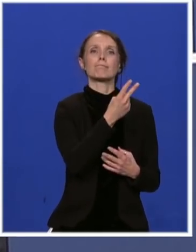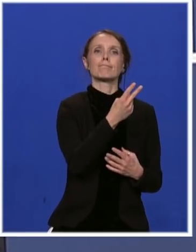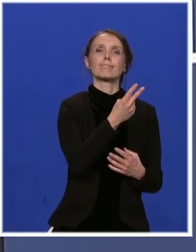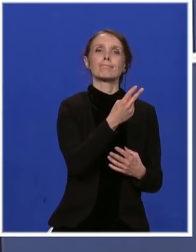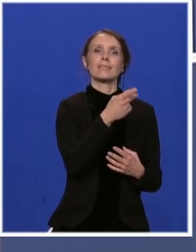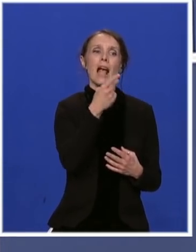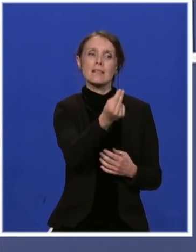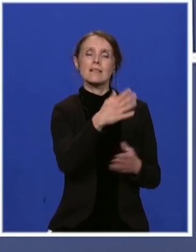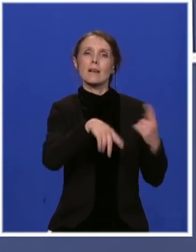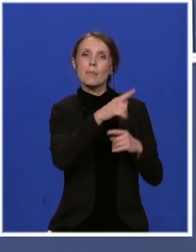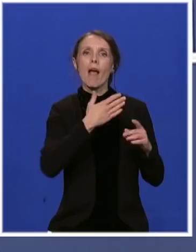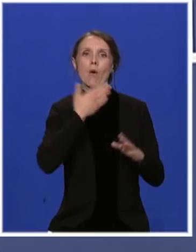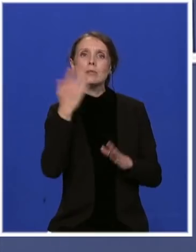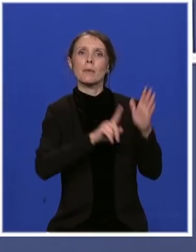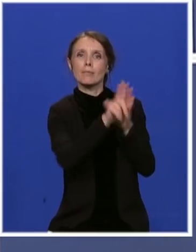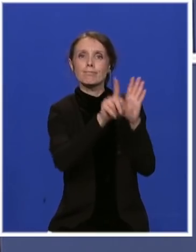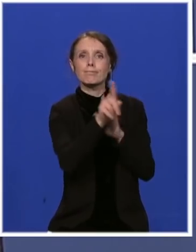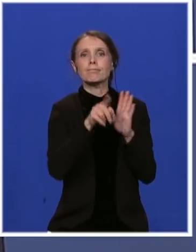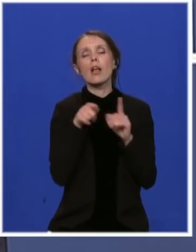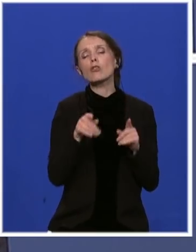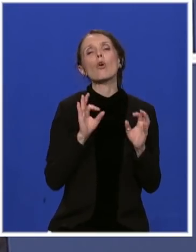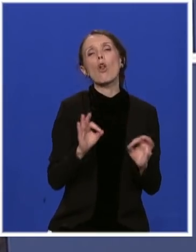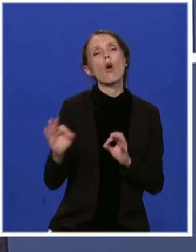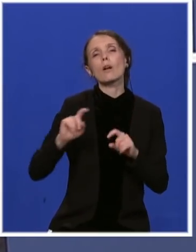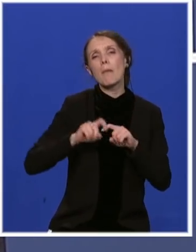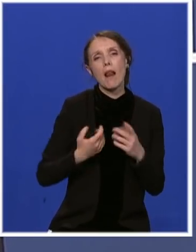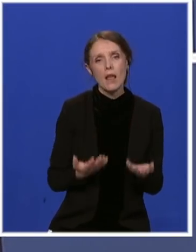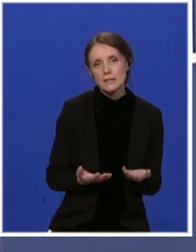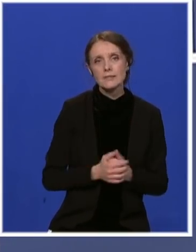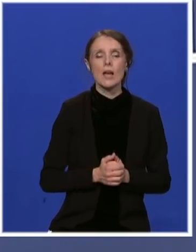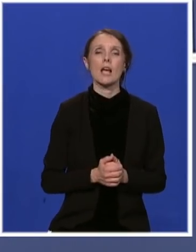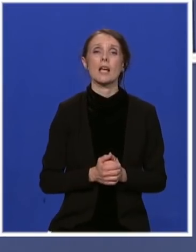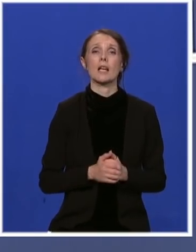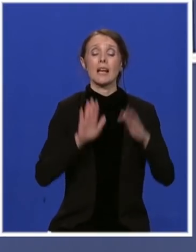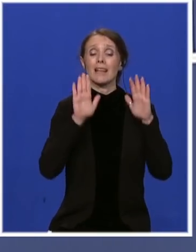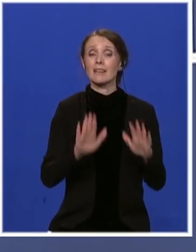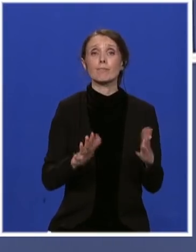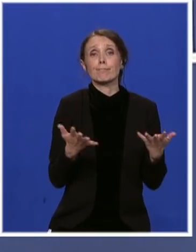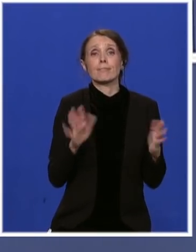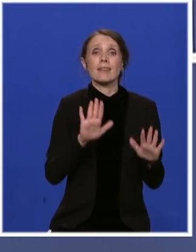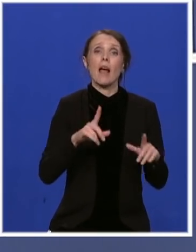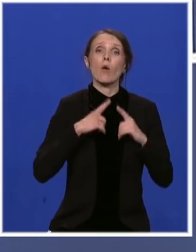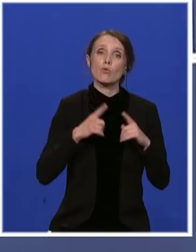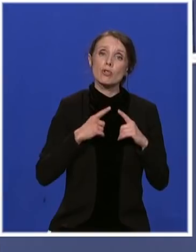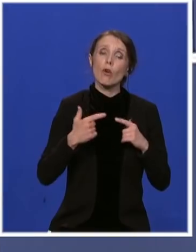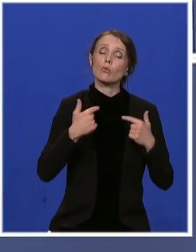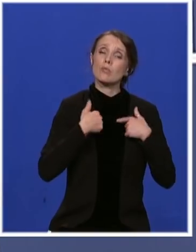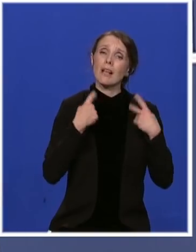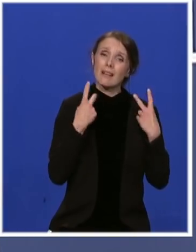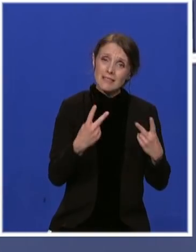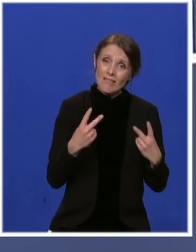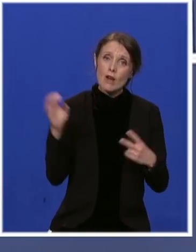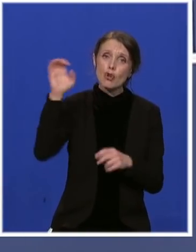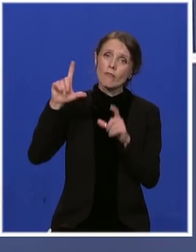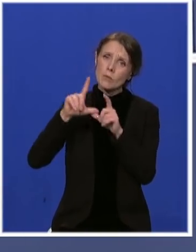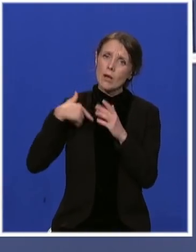i to je nešto što je također potpuno normalno. Ništa čudno i u životu na to ne vozite. Za nas je važno da mi dobijamo podršku Evropske unije.